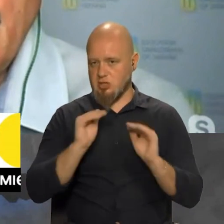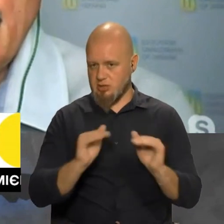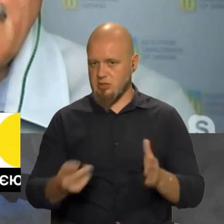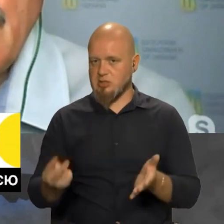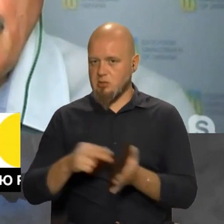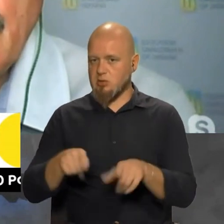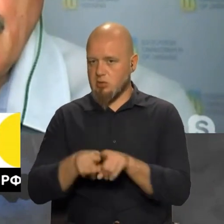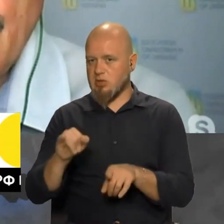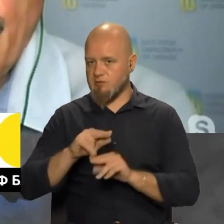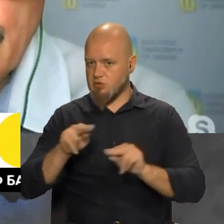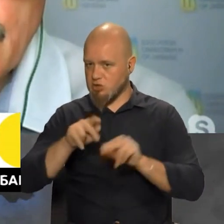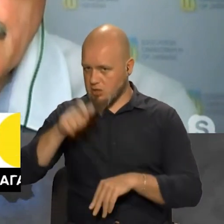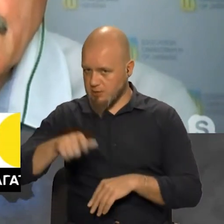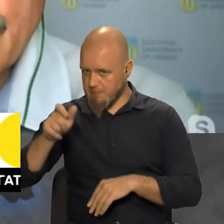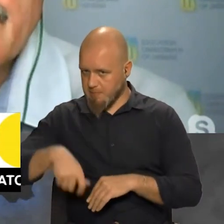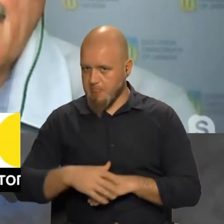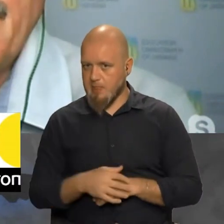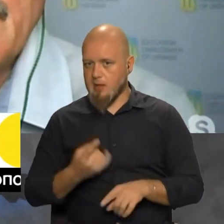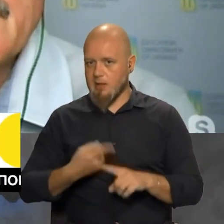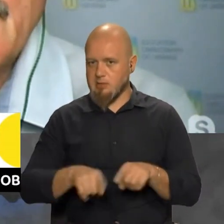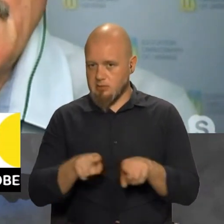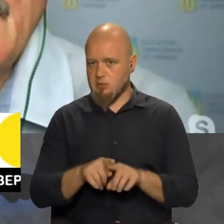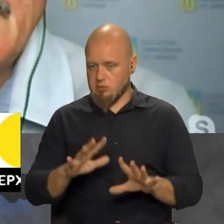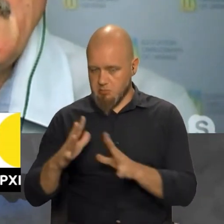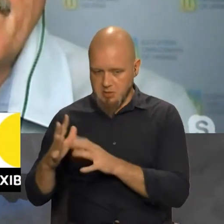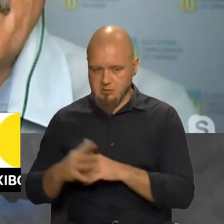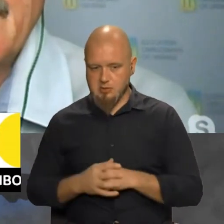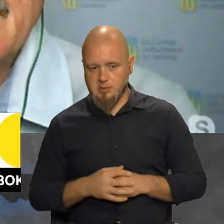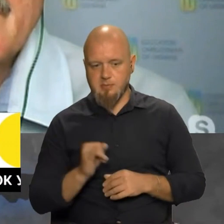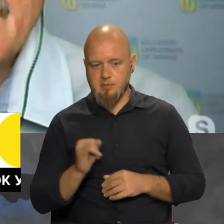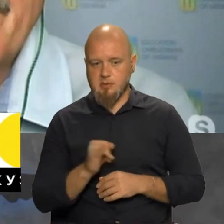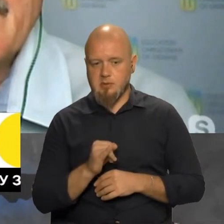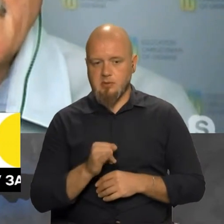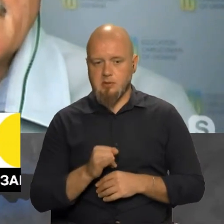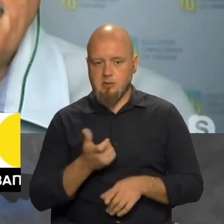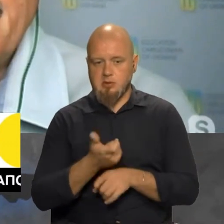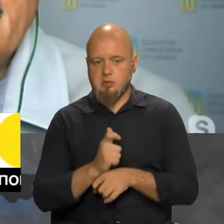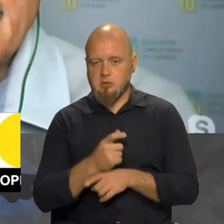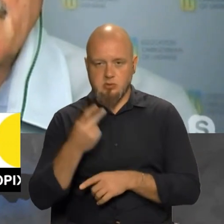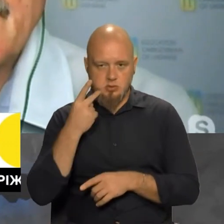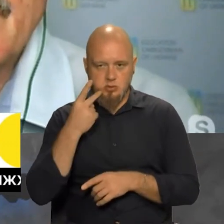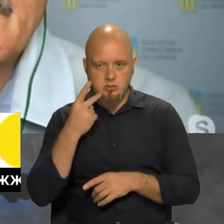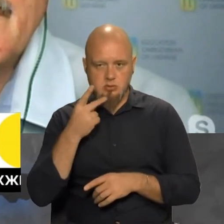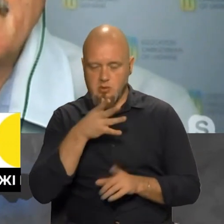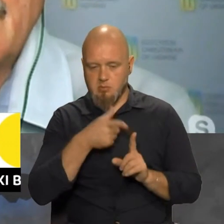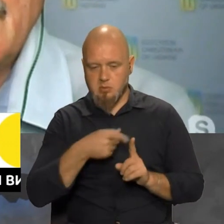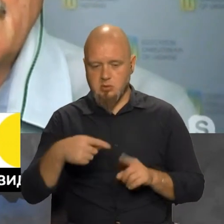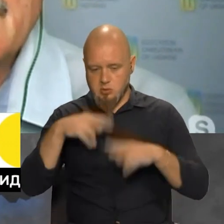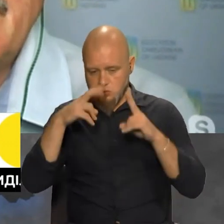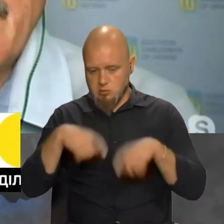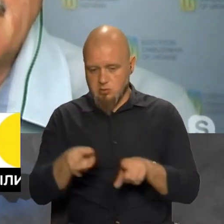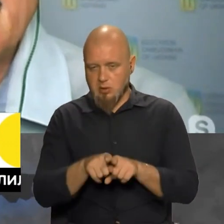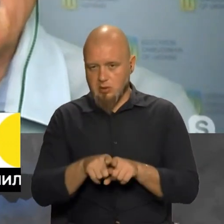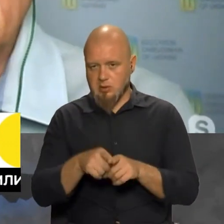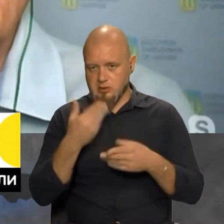стають також і вчителі. Це також страпляється. І дуже часто, під час розгляду